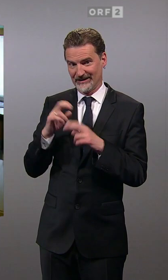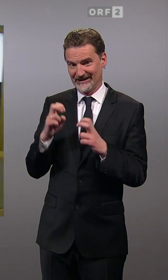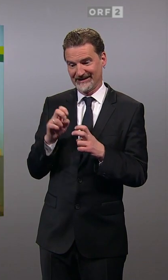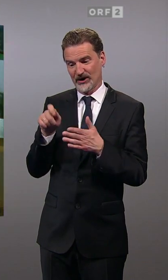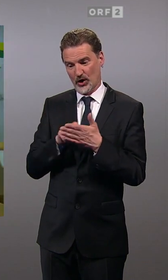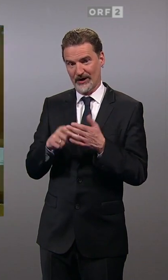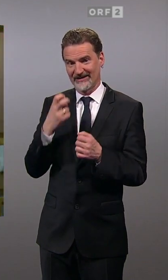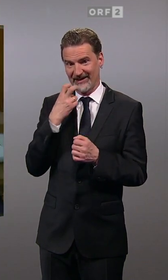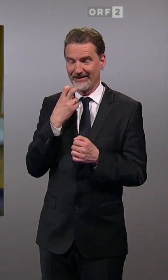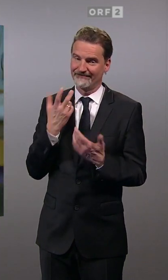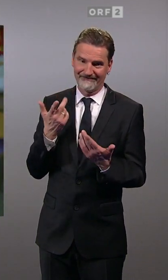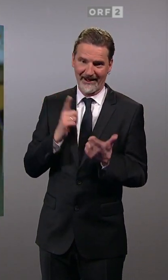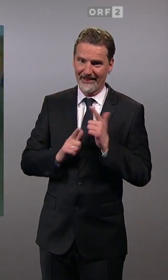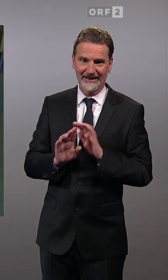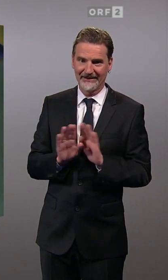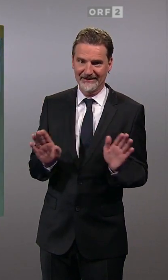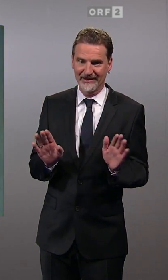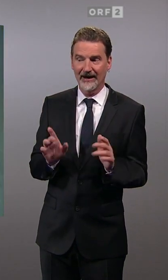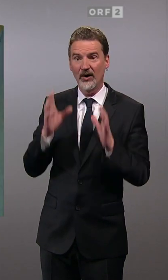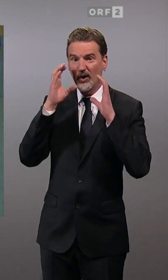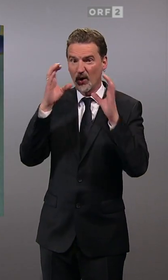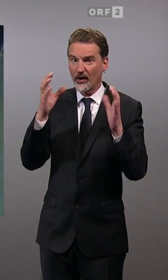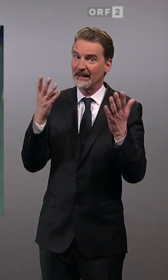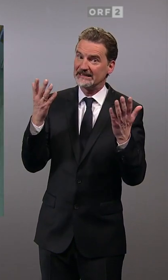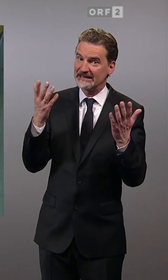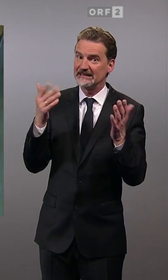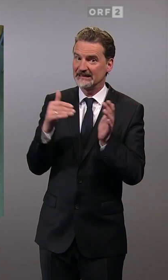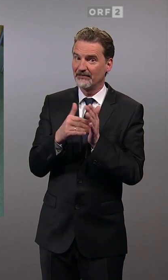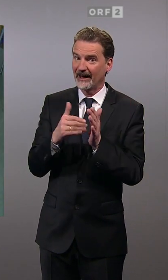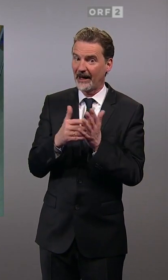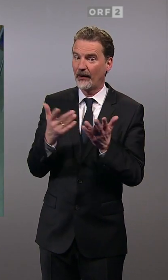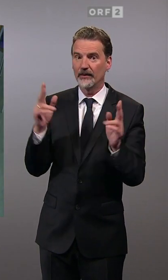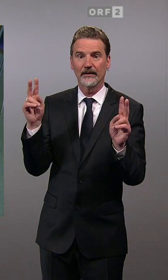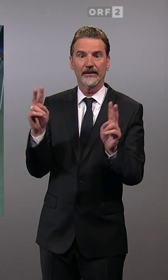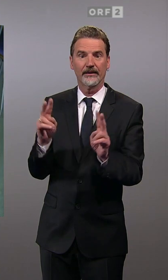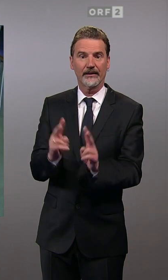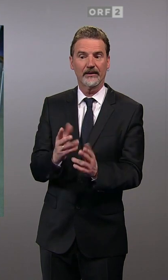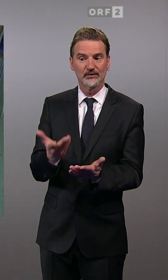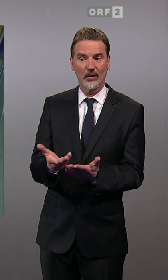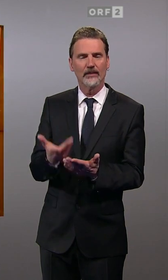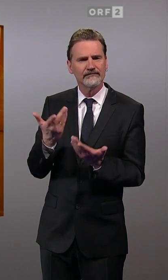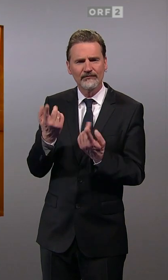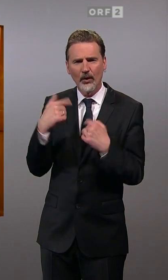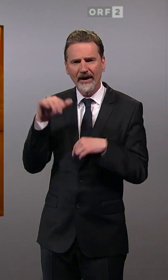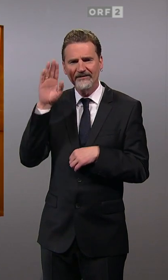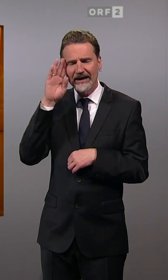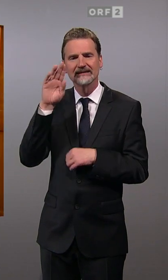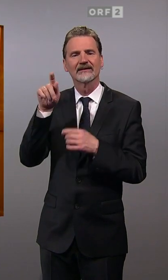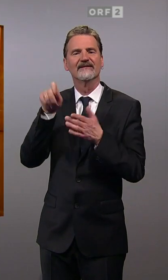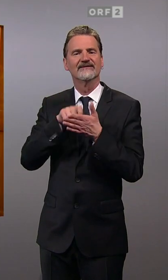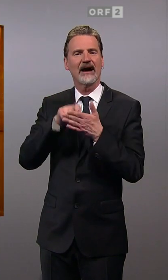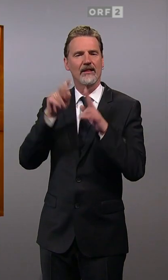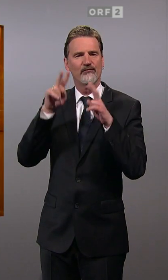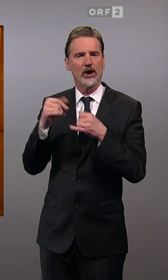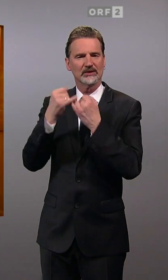diesjährigen Landtagswahl vor allem der ÖVP abgehen. Das zeigte eine Studie des Wahlforschungsinstituts so hera. Für die Volkspartei